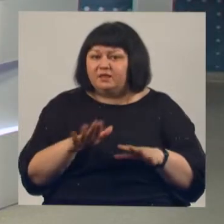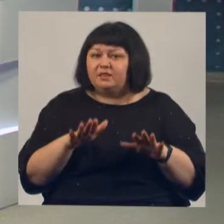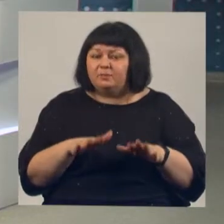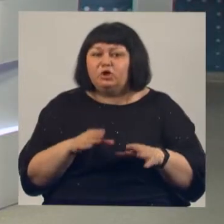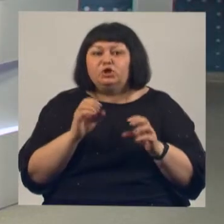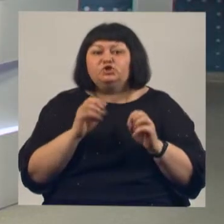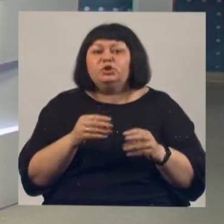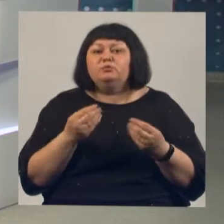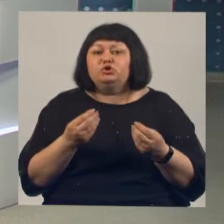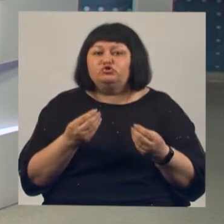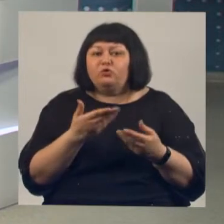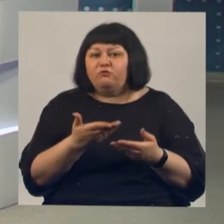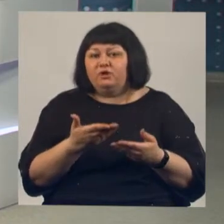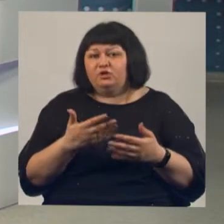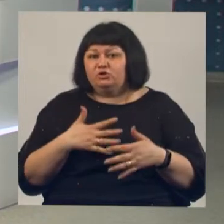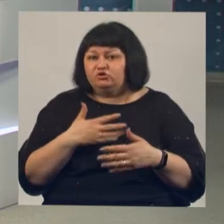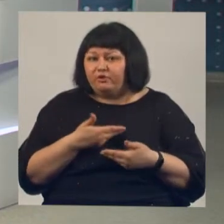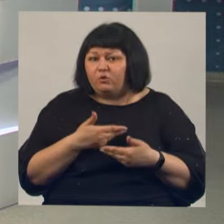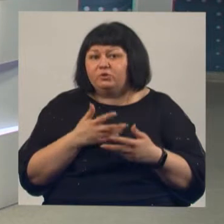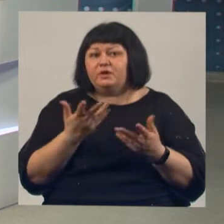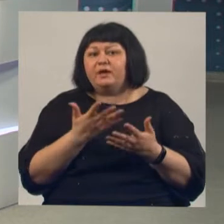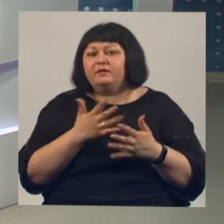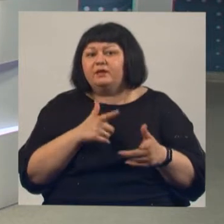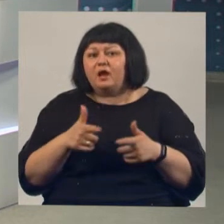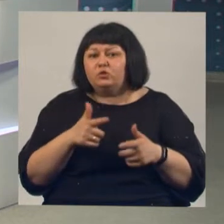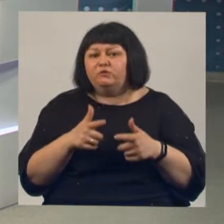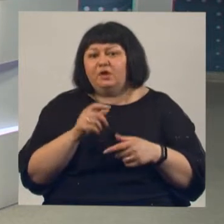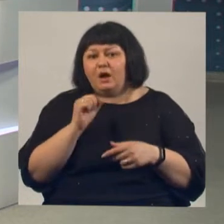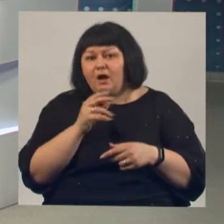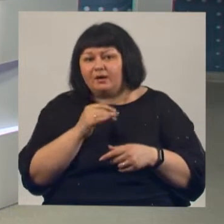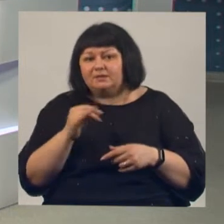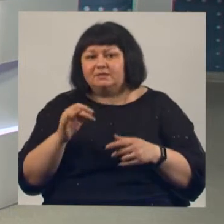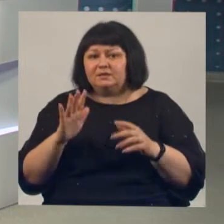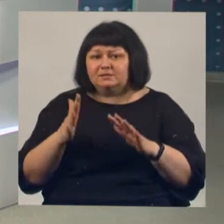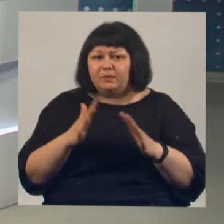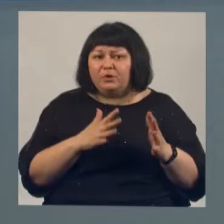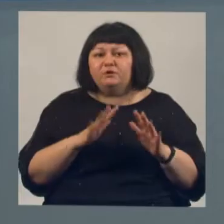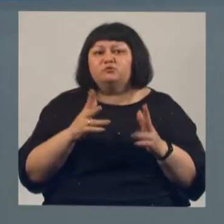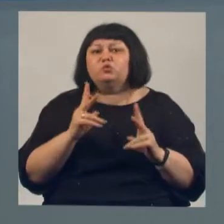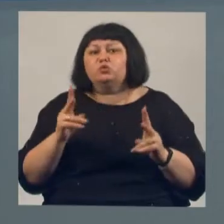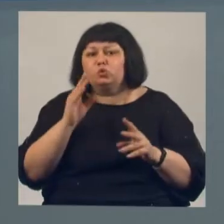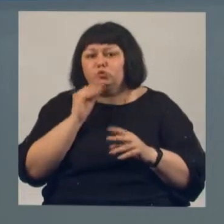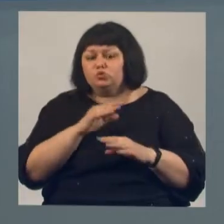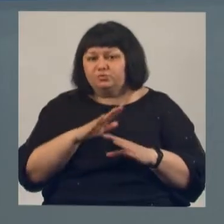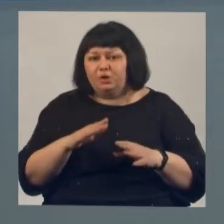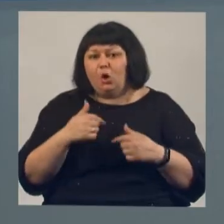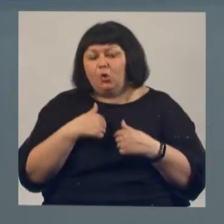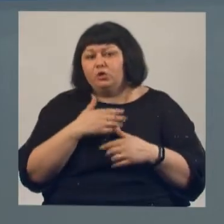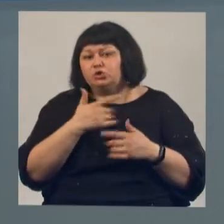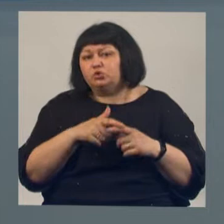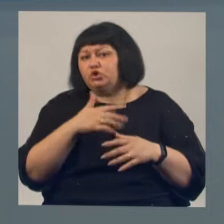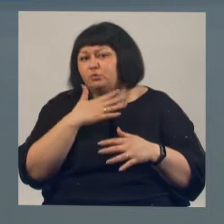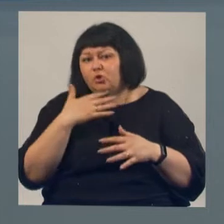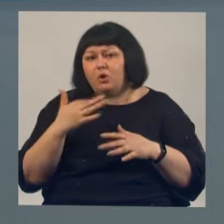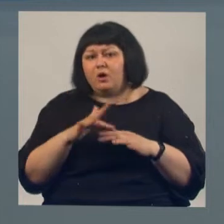чем еще живете, какие акции и события готовите, если вдруг кто-то не успел пробежать в марафоне? На самом деле у нас очень много акций,